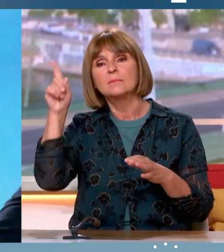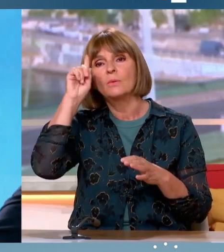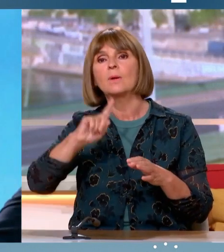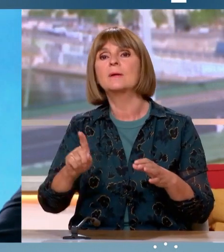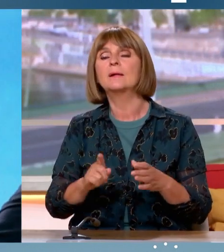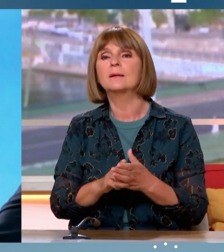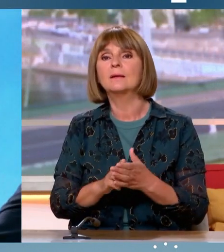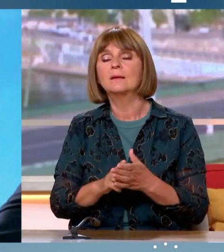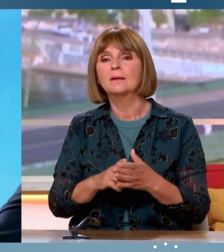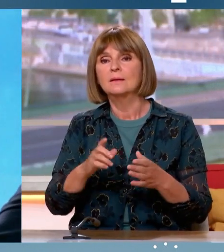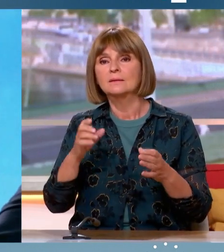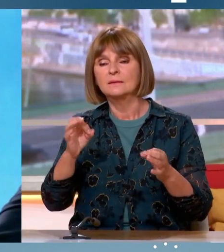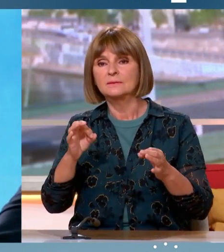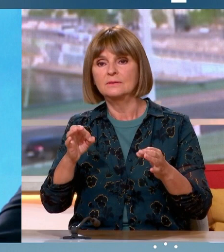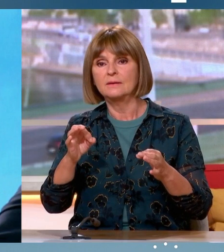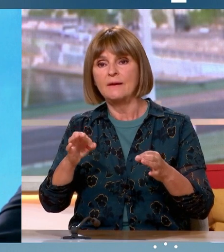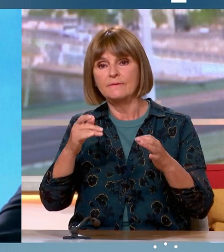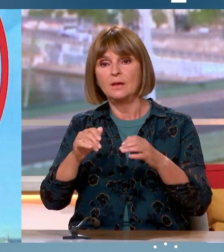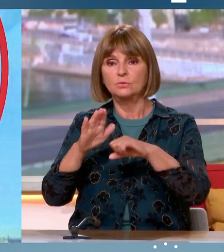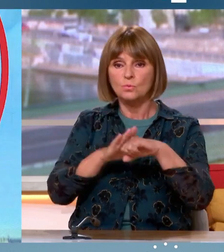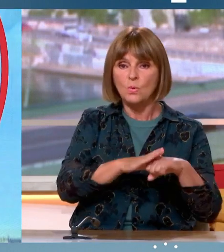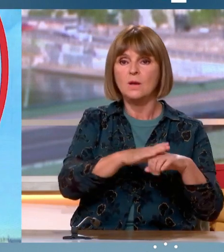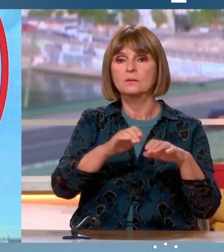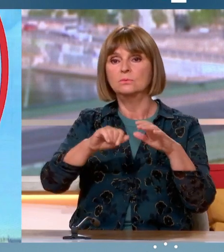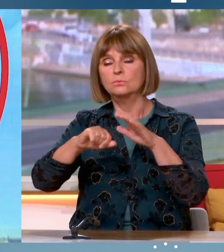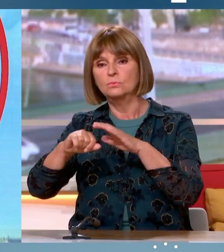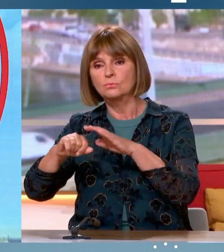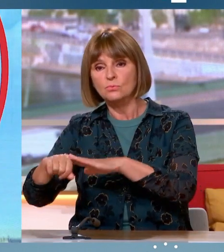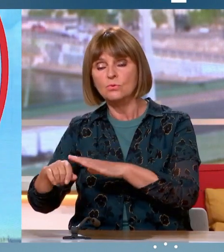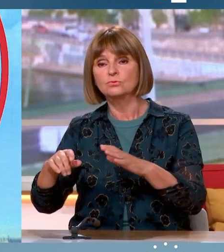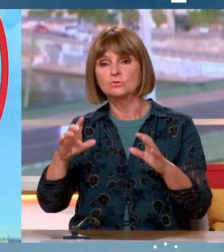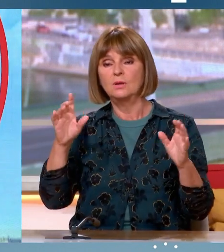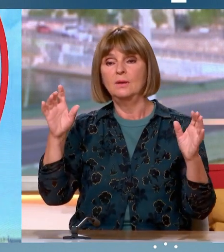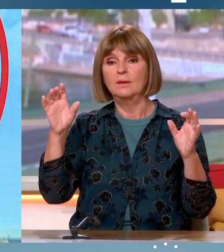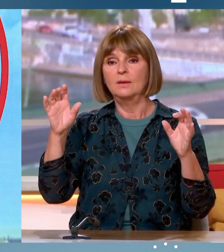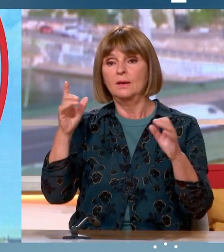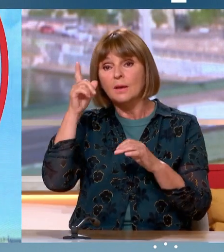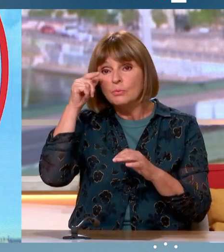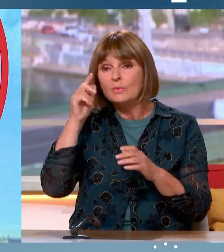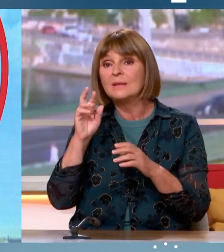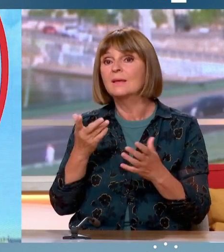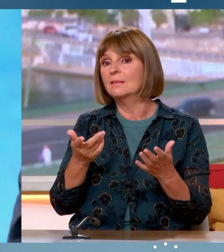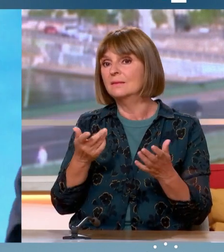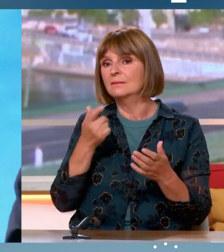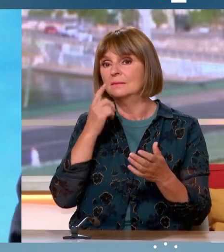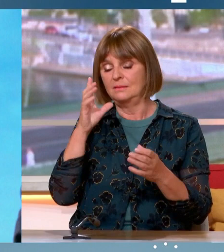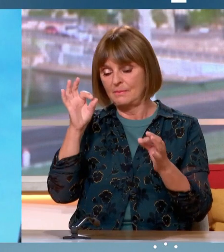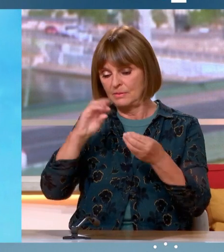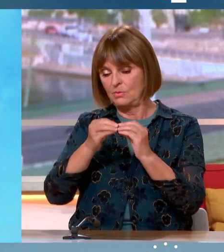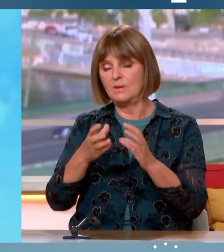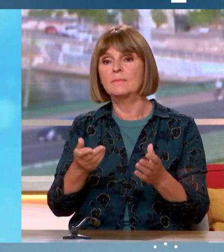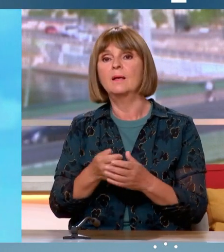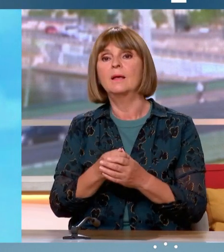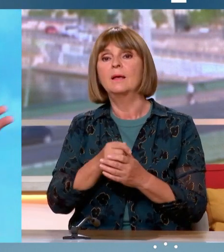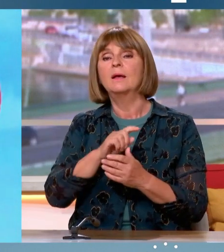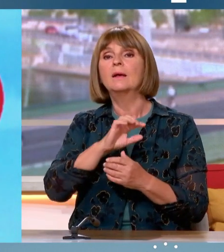conjoncturelle, que ce soit avec la droite, que ce soit avec la gauche républicaine, il n pas de difficulté. Il n pas de difficulté. C'est ce que dit le président de République. C'est le grand dépassement. La